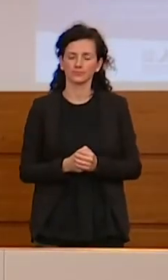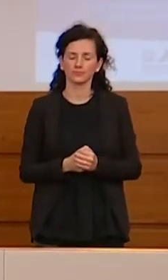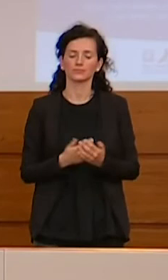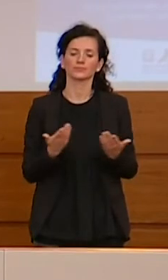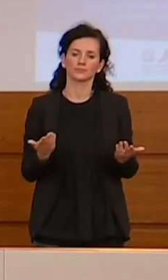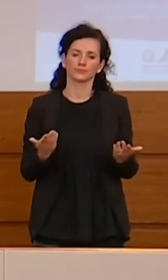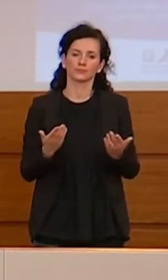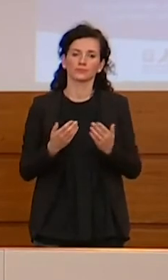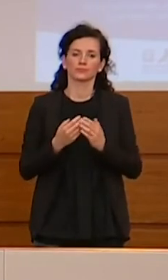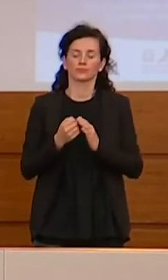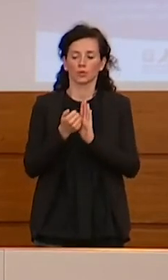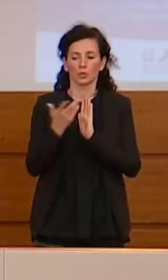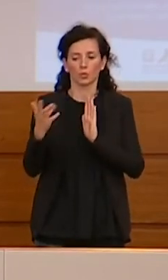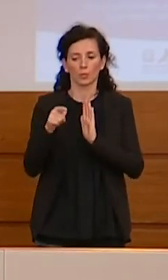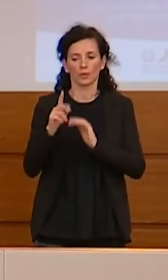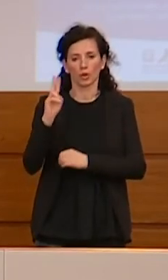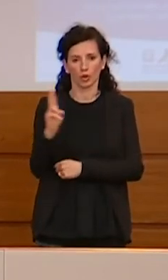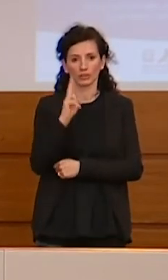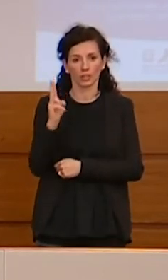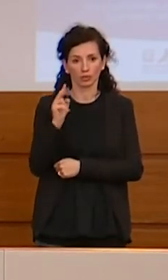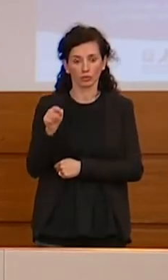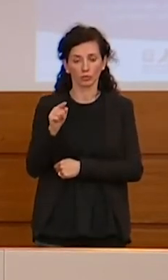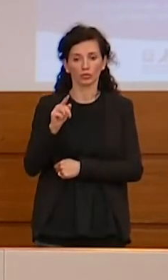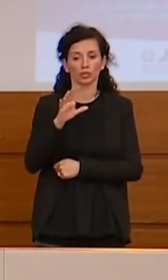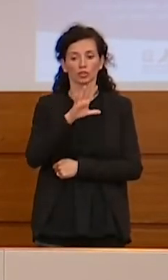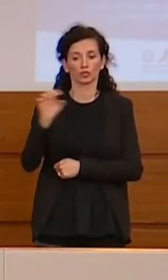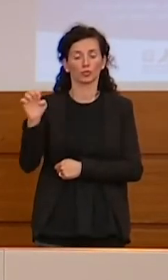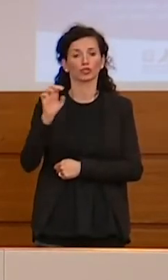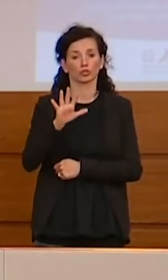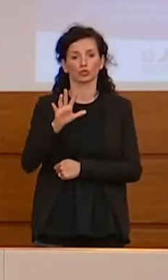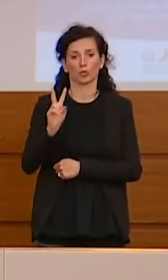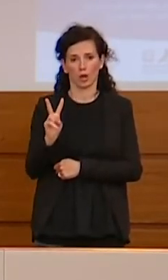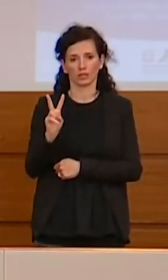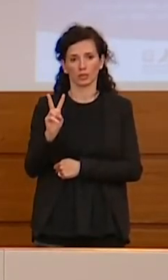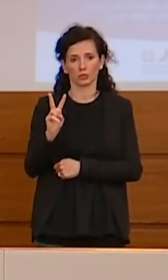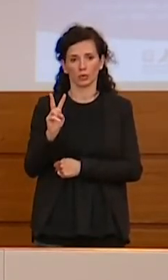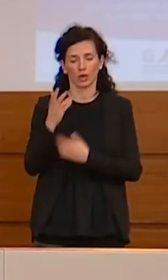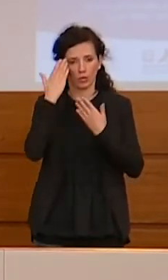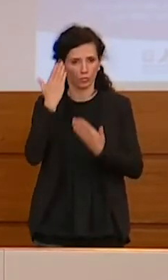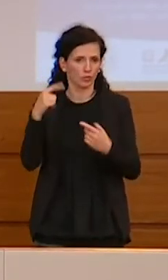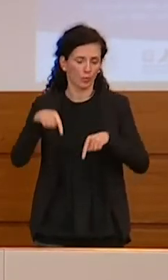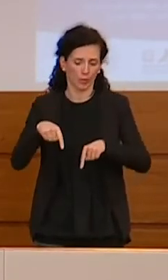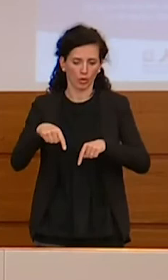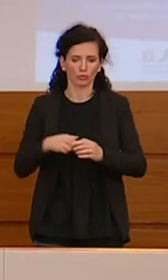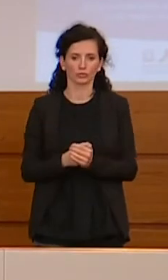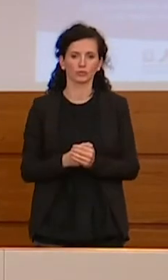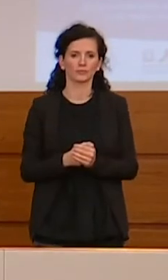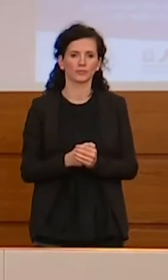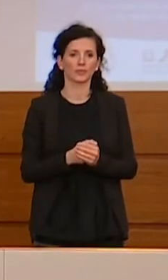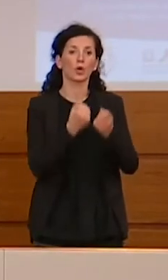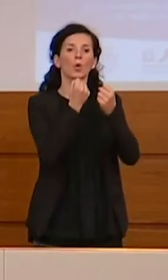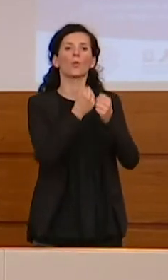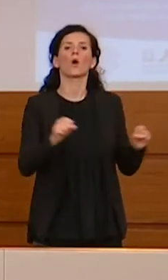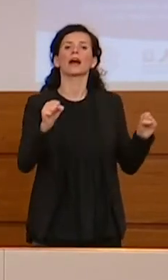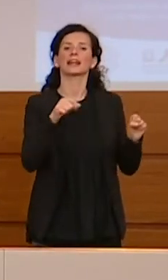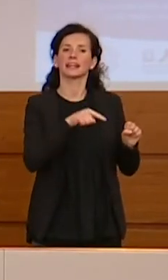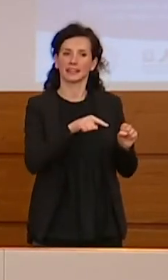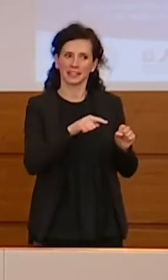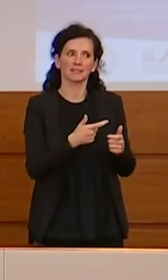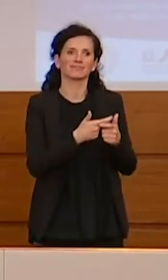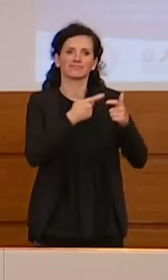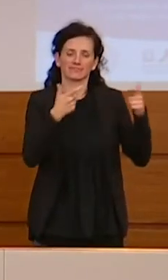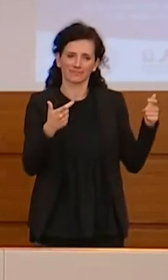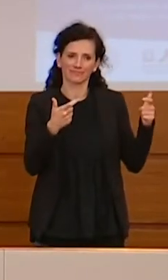deceduti, questa sera il numero dei deceduti è 552. Il totale dei guariti sale